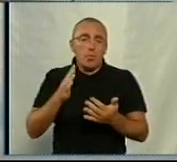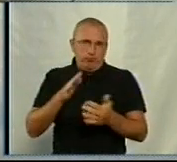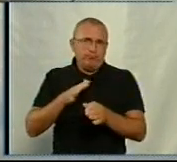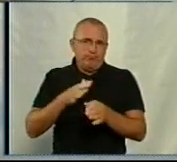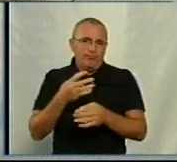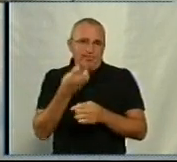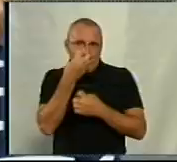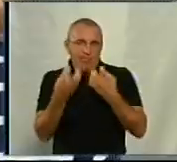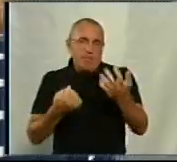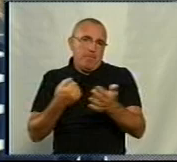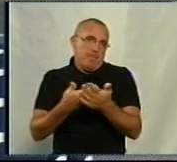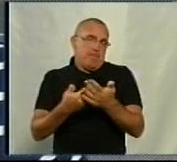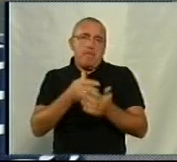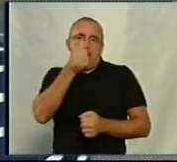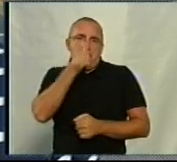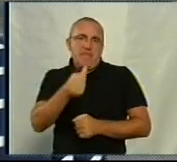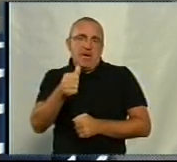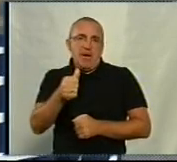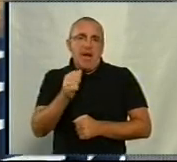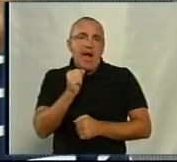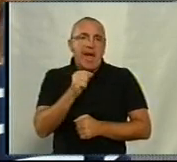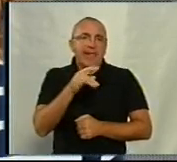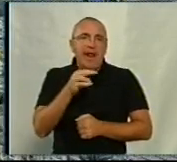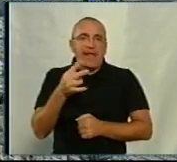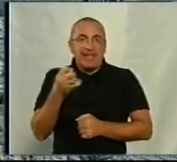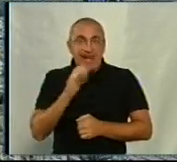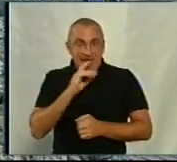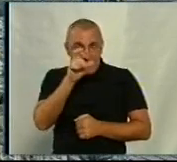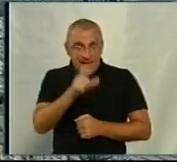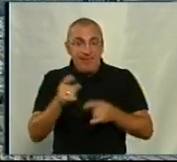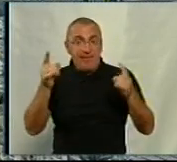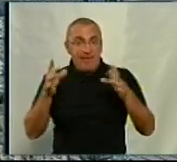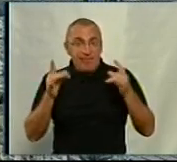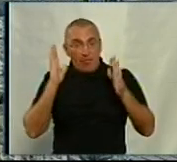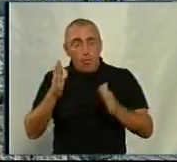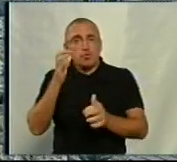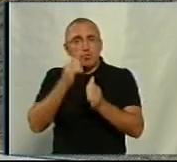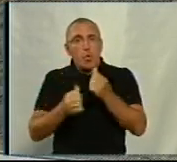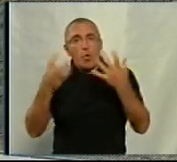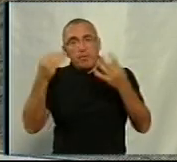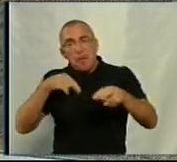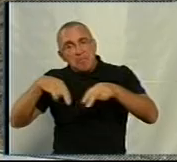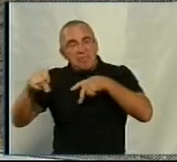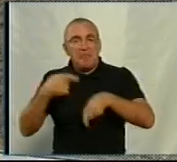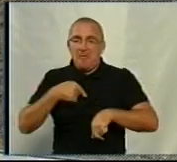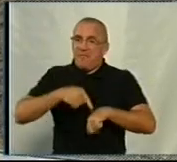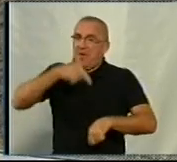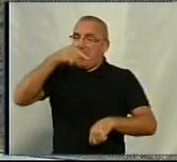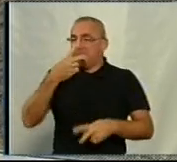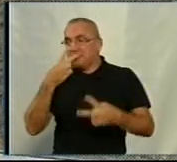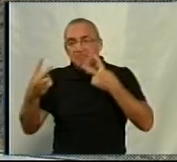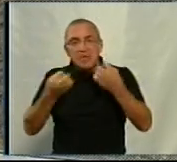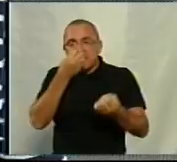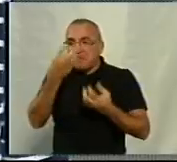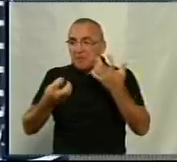біля місяця. Ангеліна Закохайло каже, біля фортецьних валів проходить щодня, ділиться своїми враженнями про квіткову